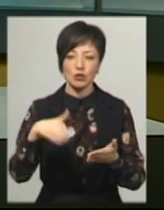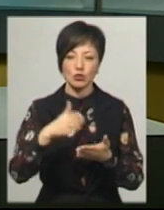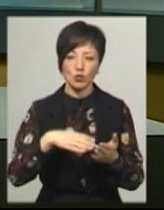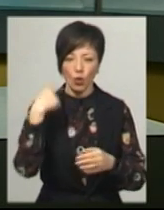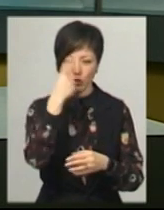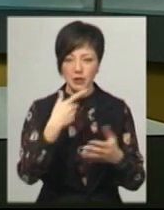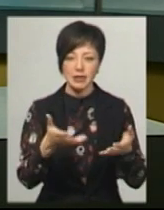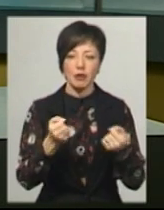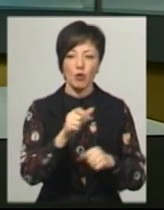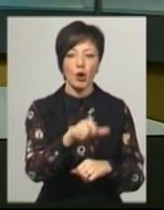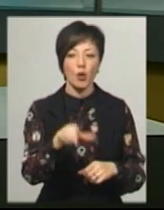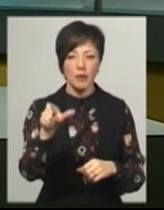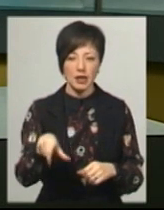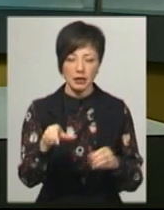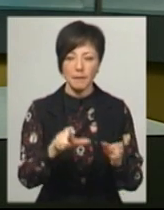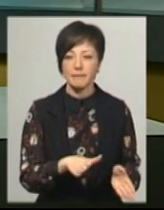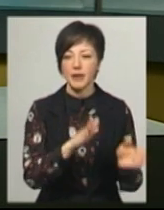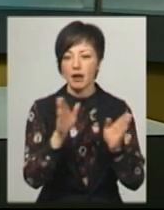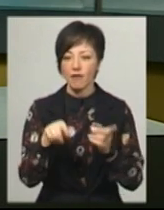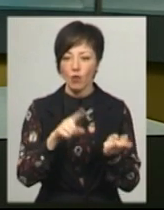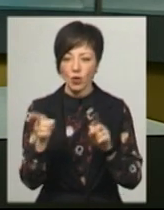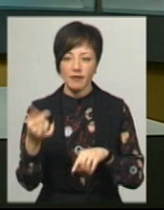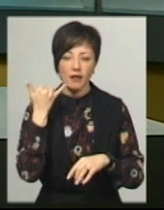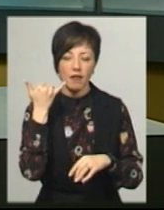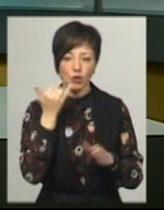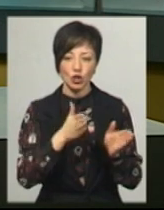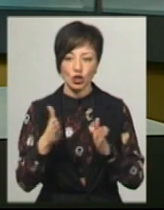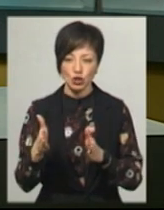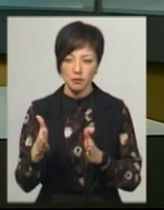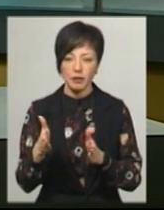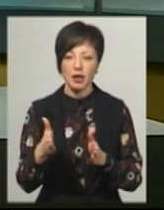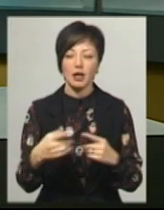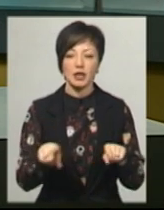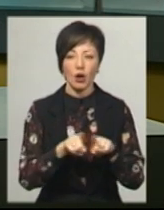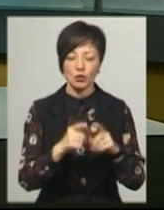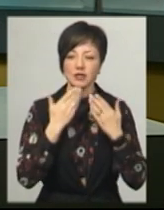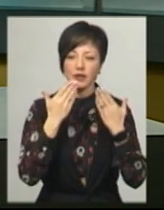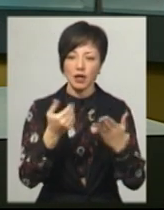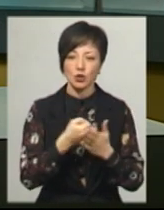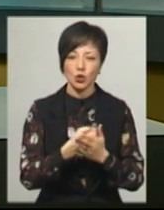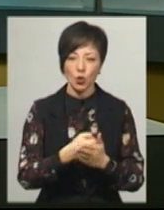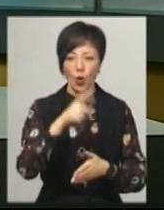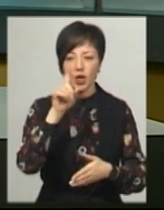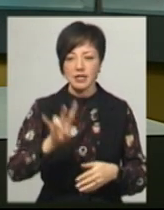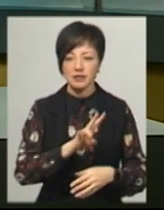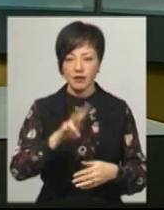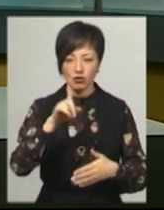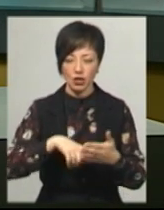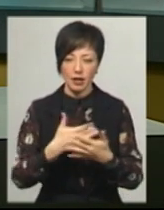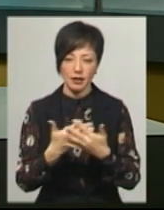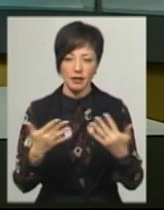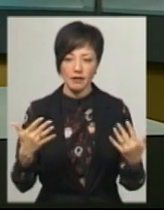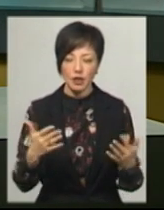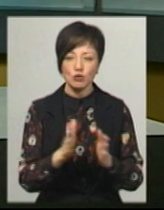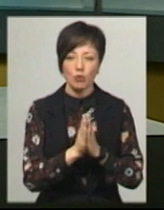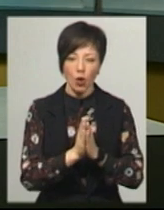особисті прийоми громадян. Їх переводять у телефонний режим. Дмитро Габінет також звертається до священиків усіх релігій та конфесій